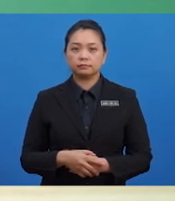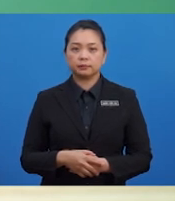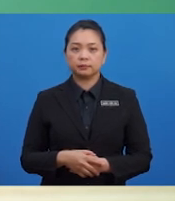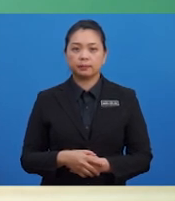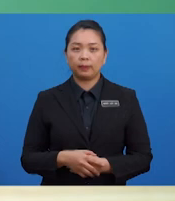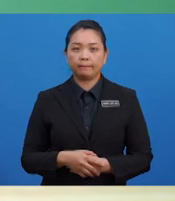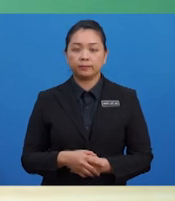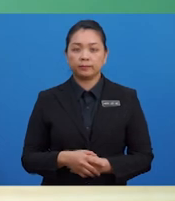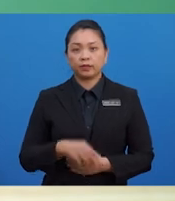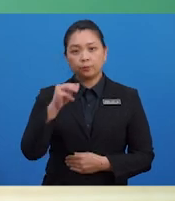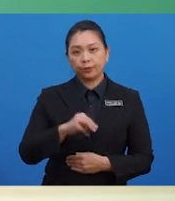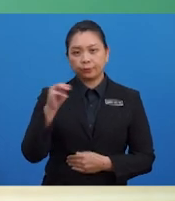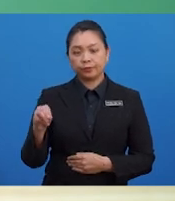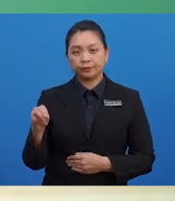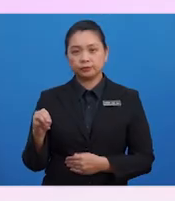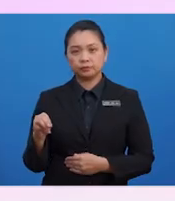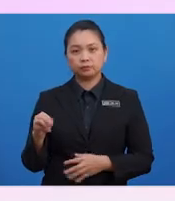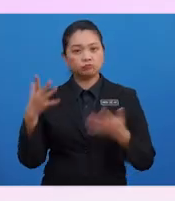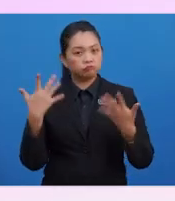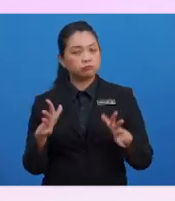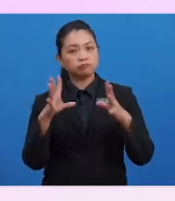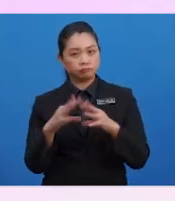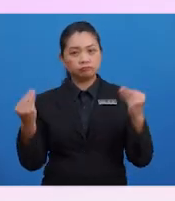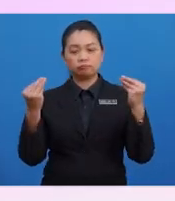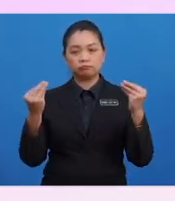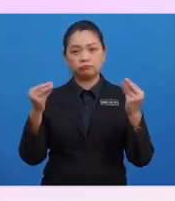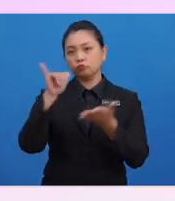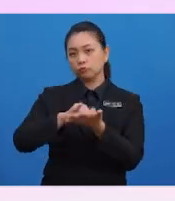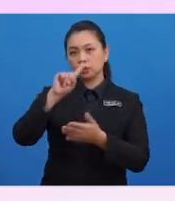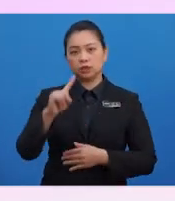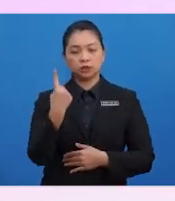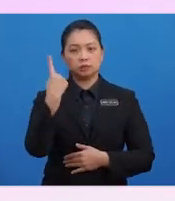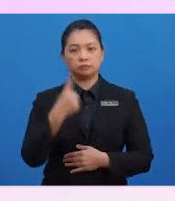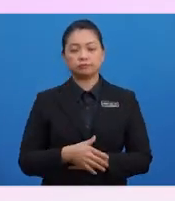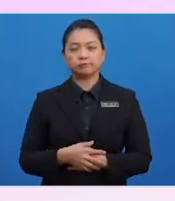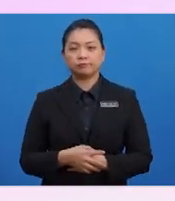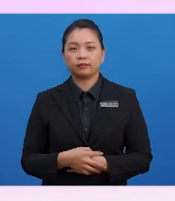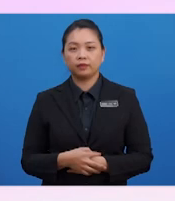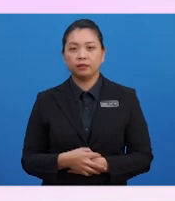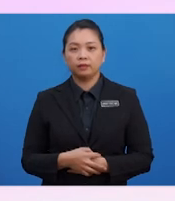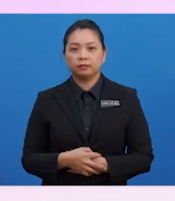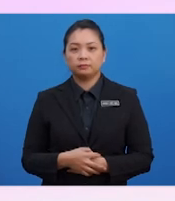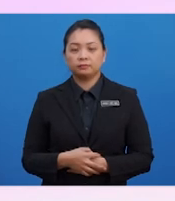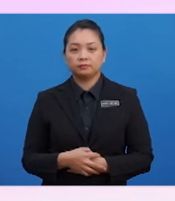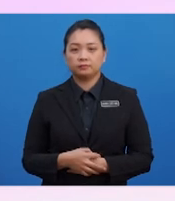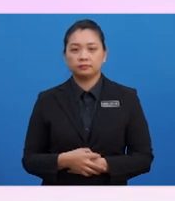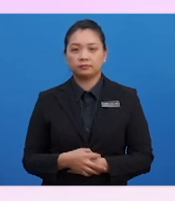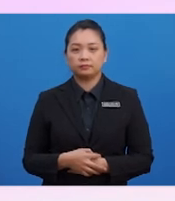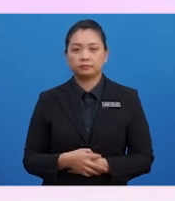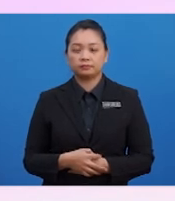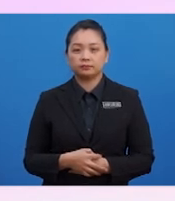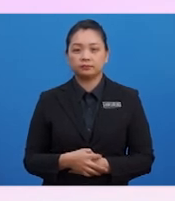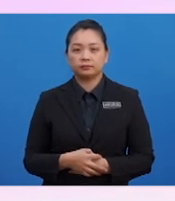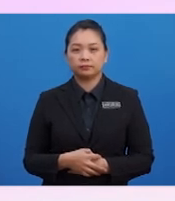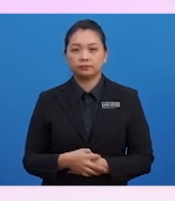Murid-murid, maka selesailah sudah catatan jurnal A untuk item pelarasan